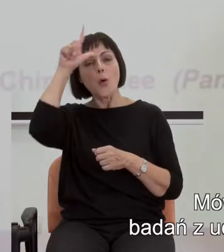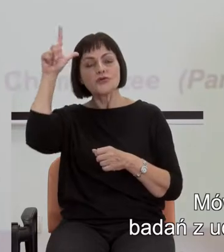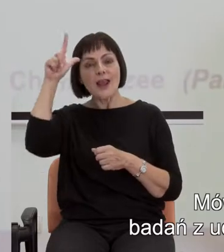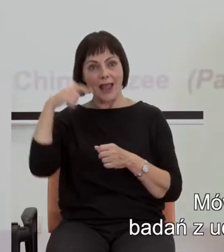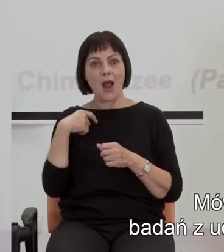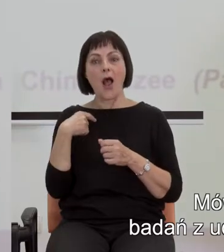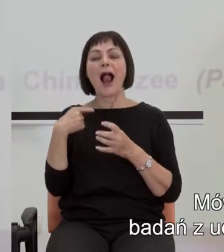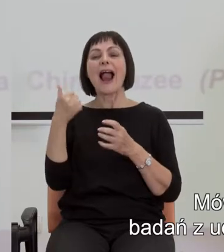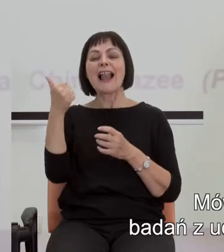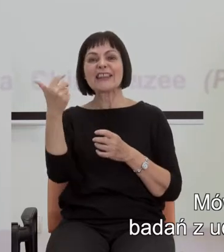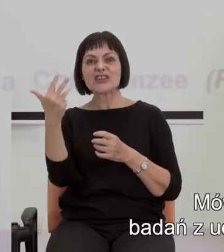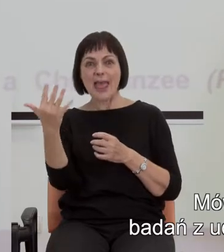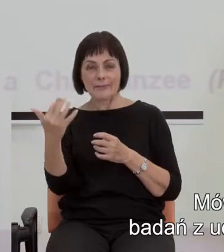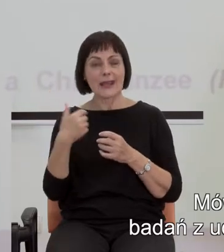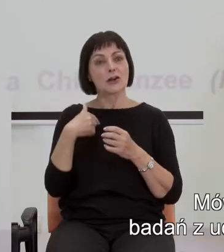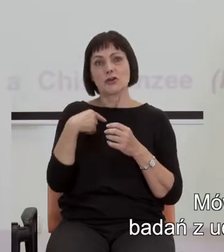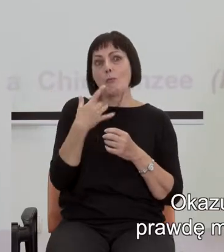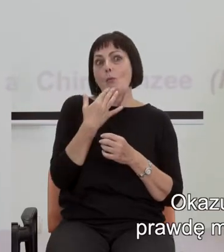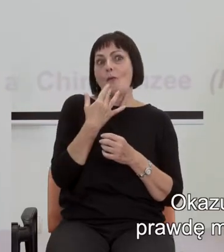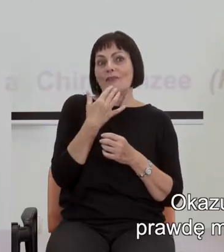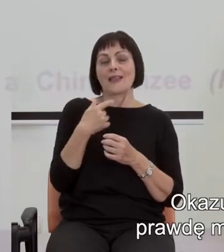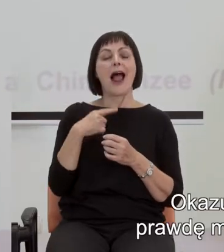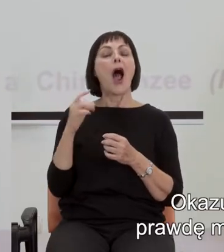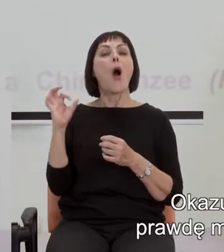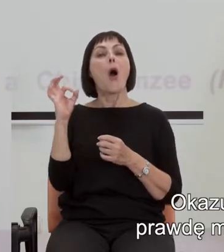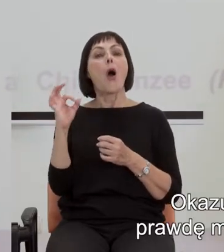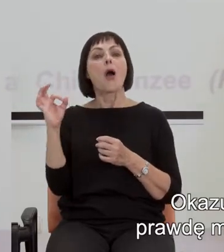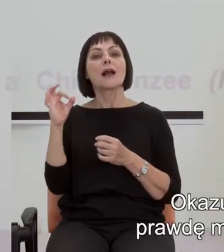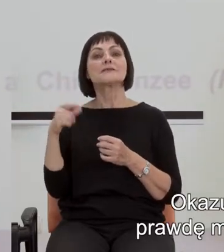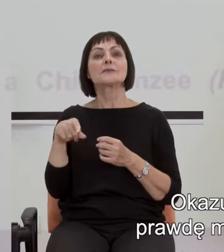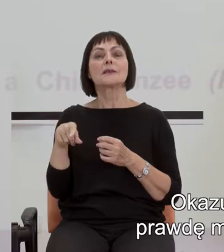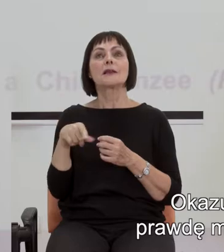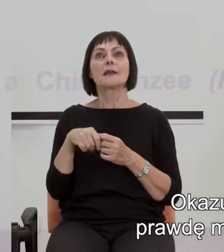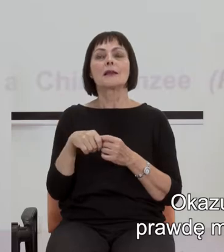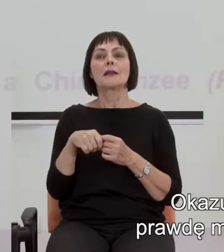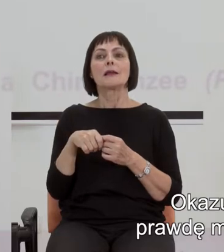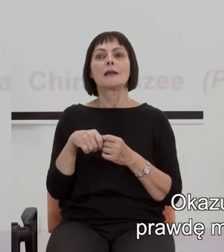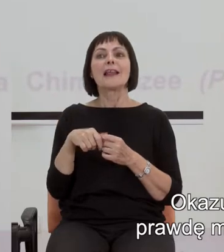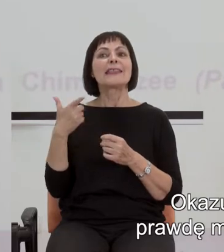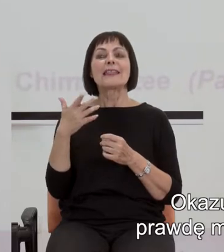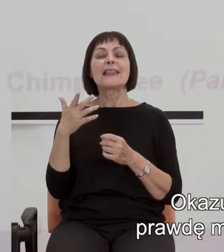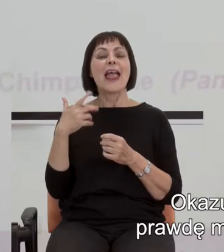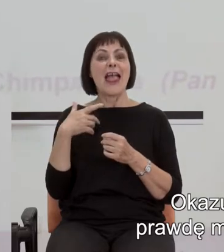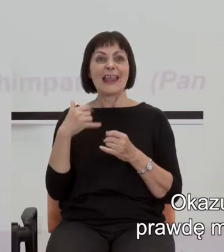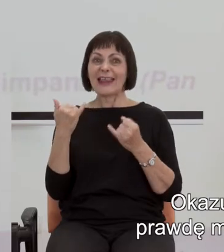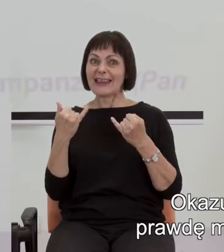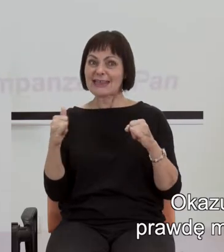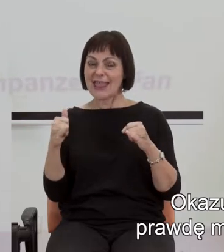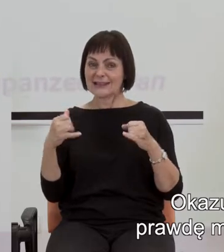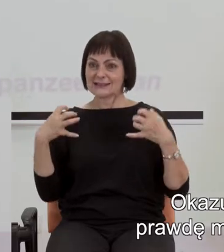liczebnikach, czyli o mówieniu. Okazuje się, że niektóre zwierzęta,